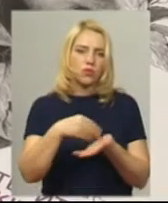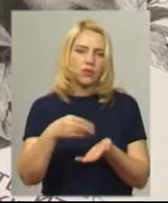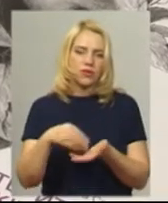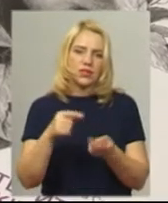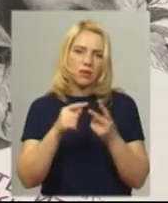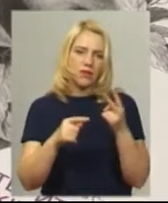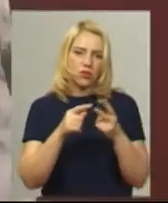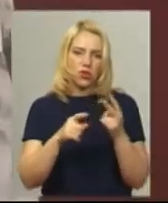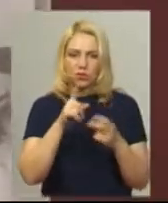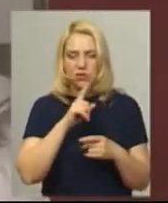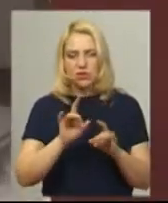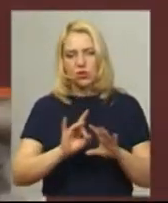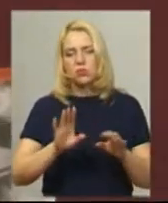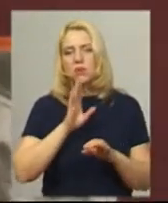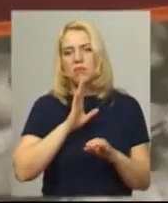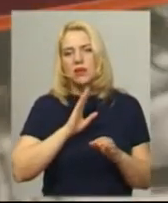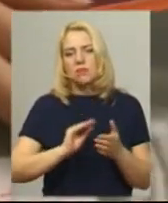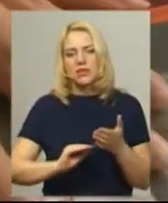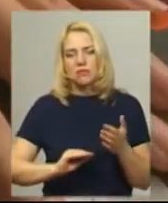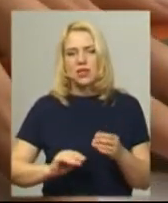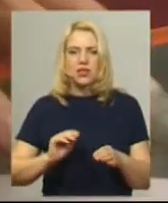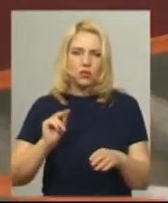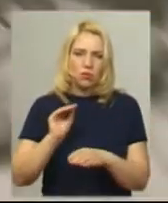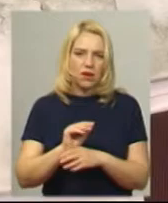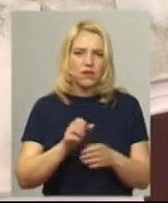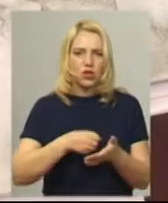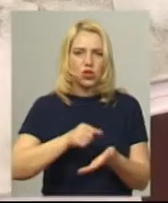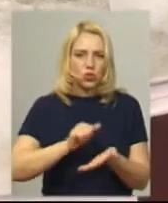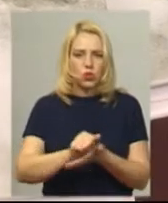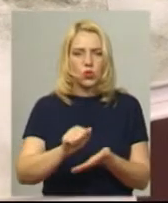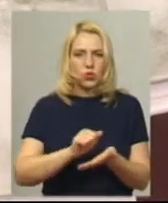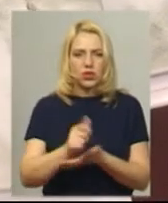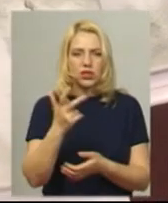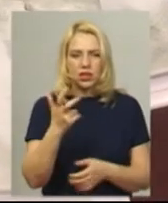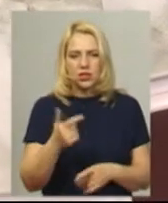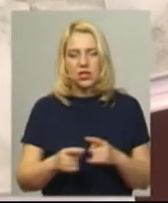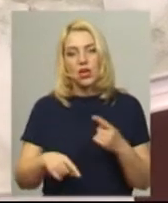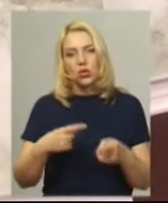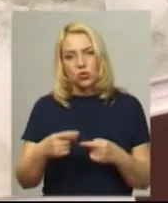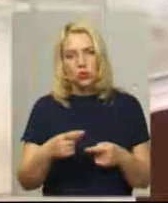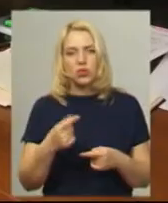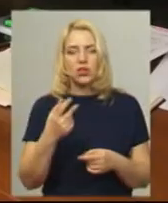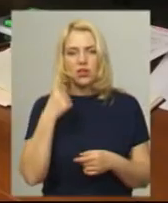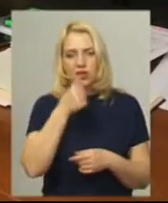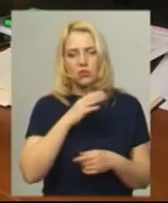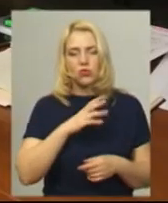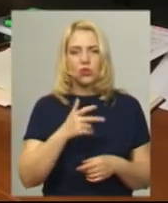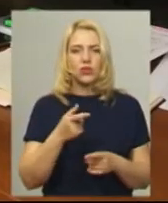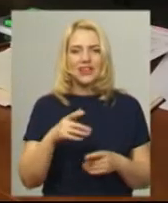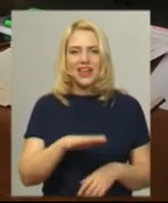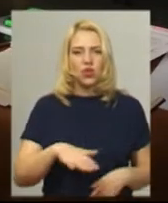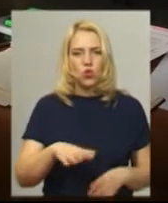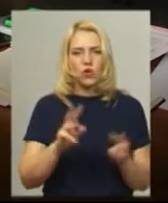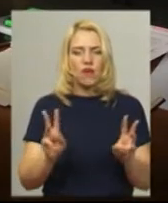місяці. Розповідає письменниця, додрукували ще 300. Через рік вийшла друга збірка «Територія вогню» в кількості тисяч екземплярів. Зрозуміла для